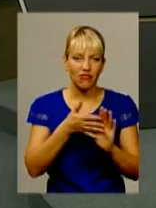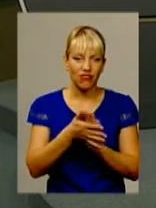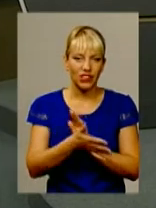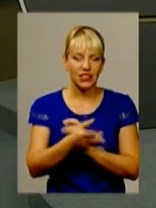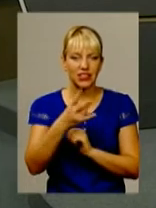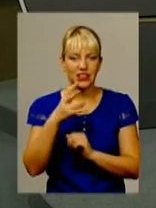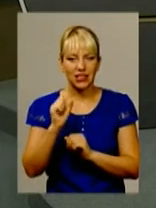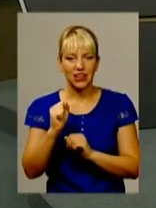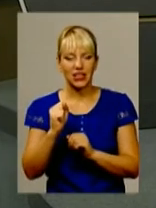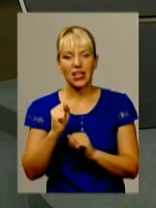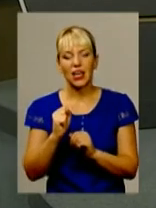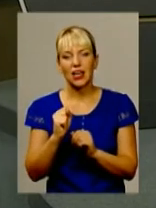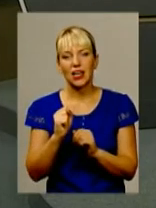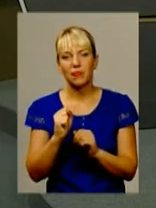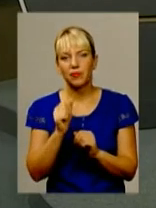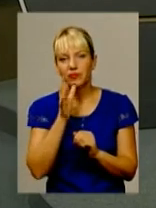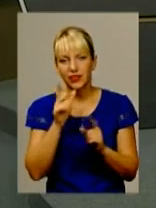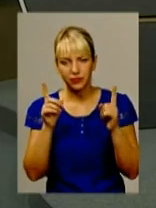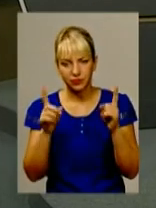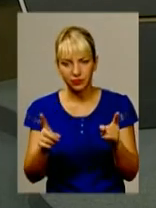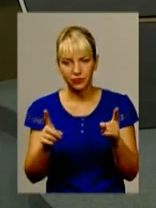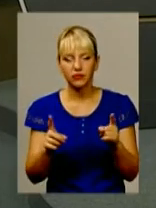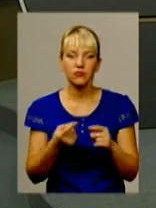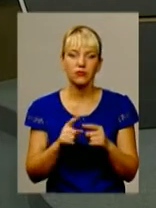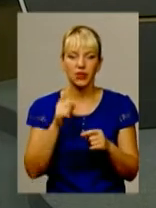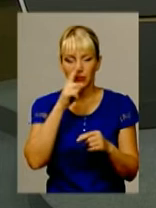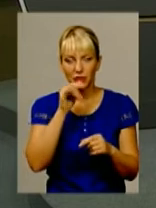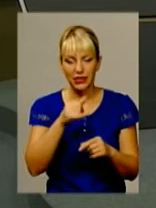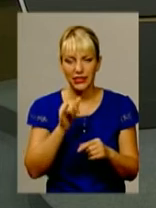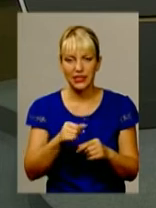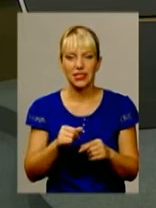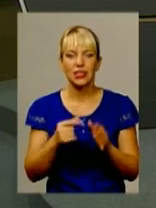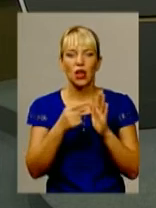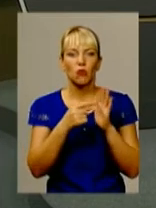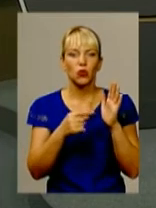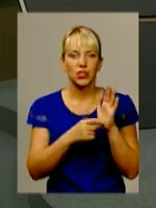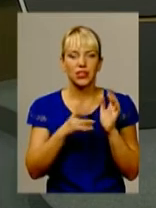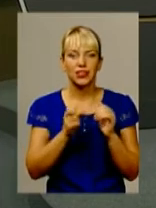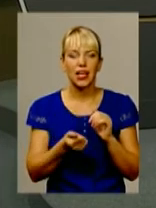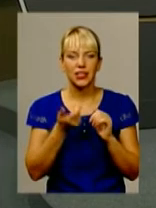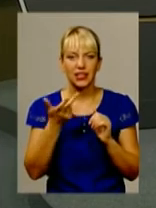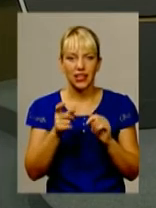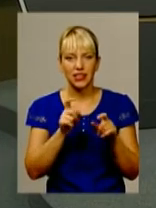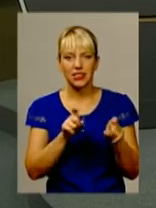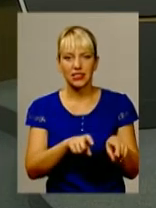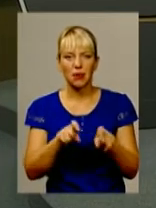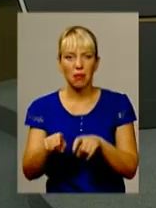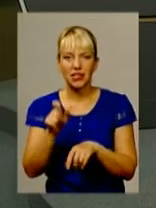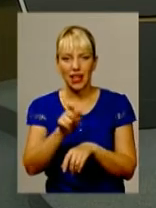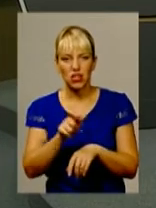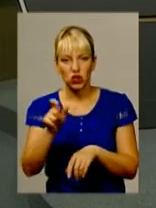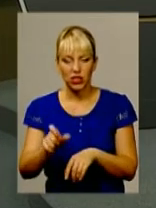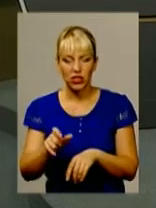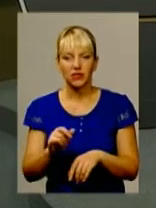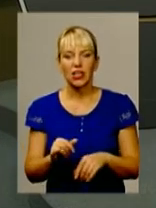певний період, наприклад, дзерік, як вона дає, поділити на кількість перевезених пасажирів і ми отримуємо тариф на одного пасажира. Але